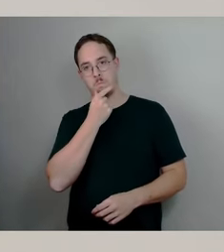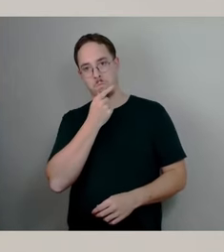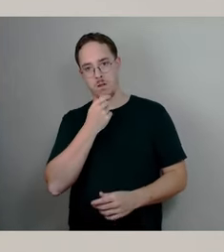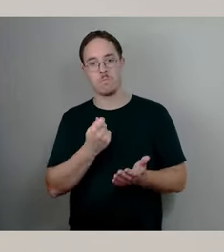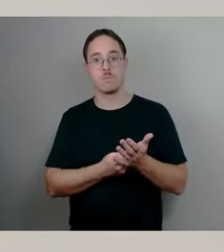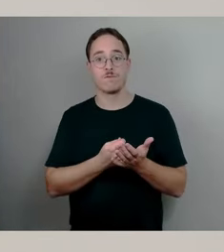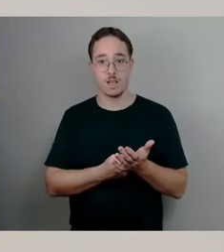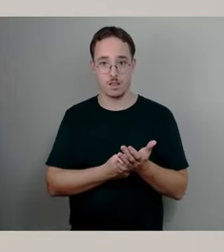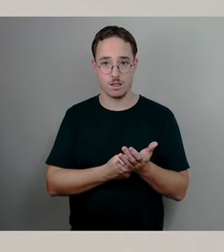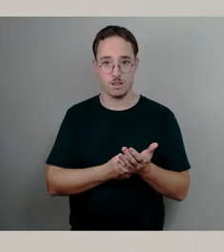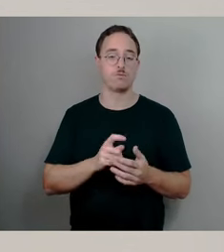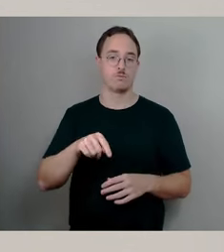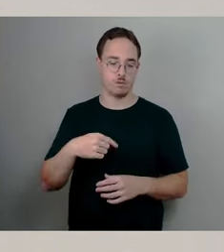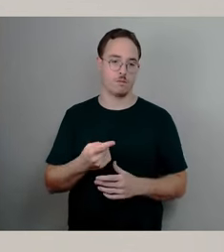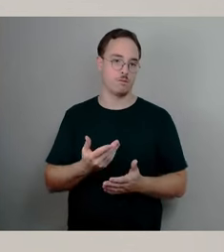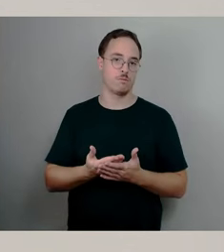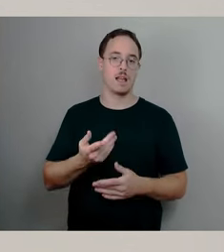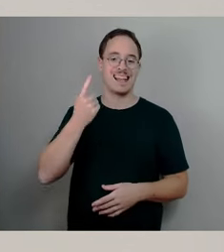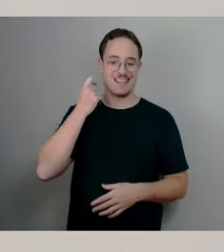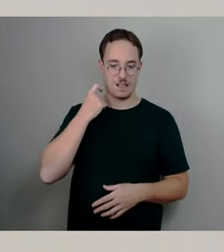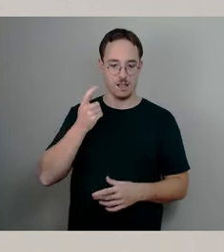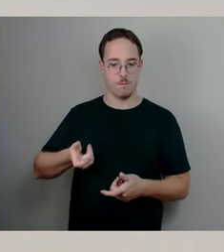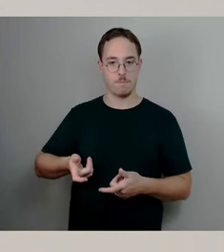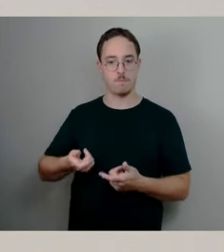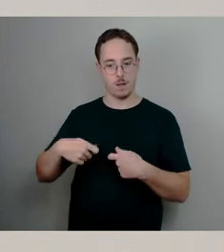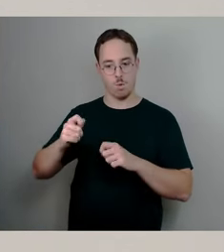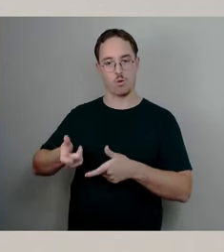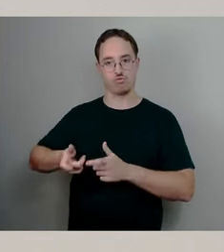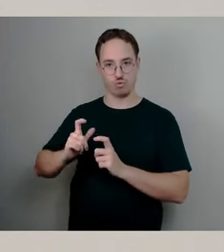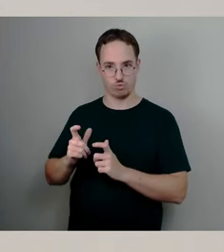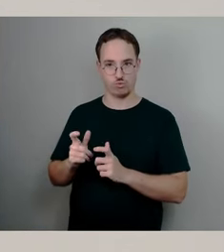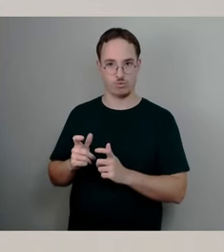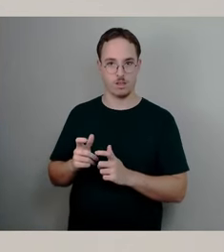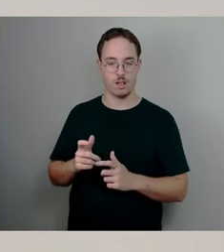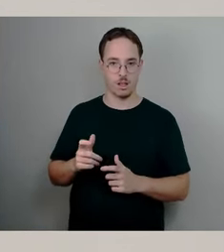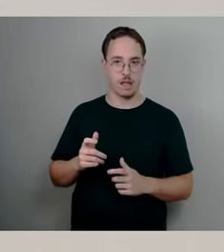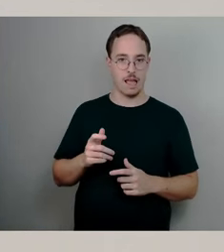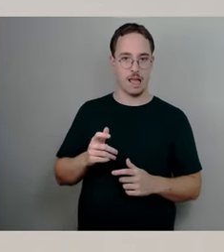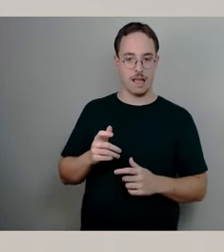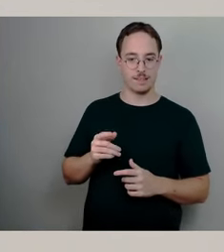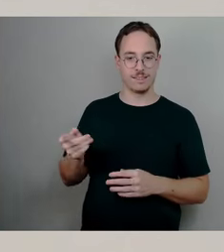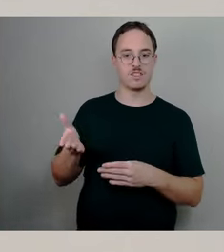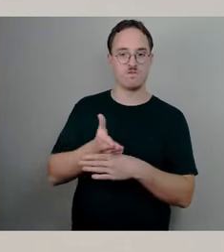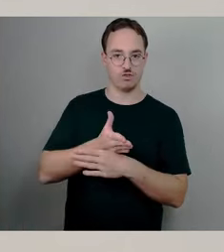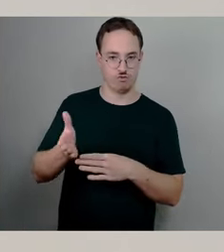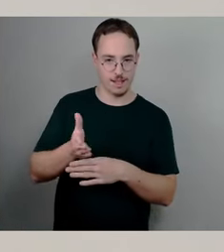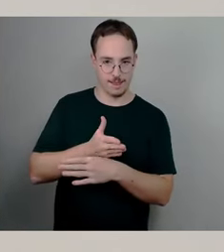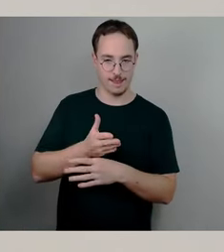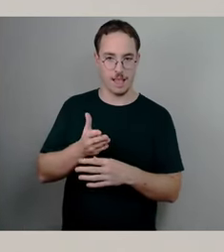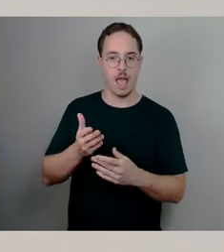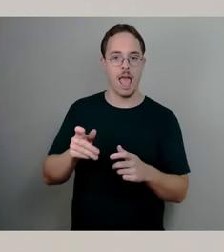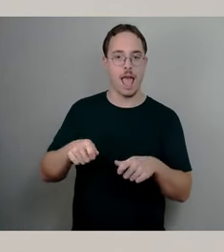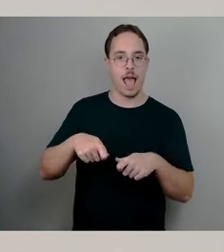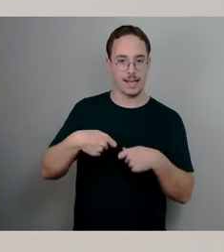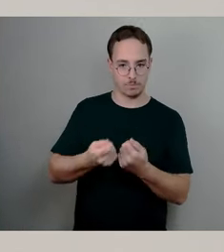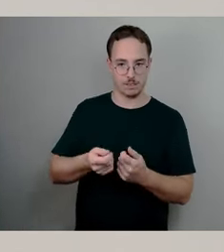Termin haben wir ja gestern auch im Bauausschuss bekannt gegeben, werden die Zwischenergebnisse entsprechend vorgelegt. Wir haben